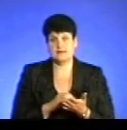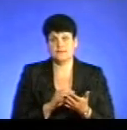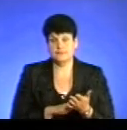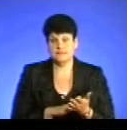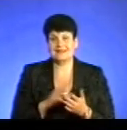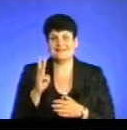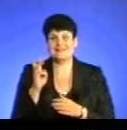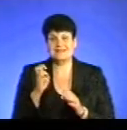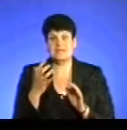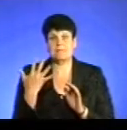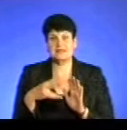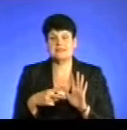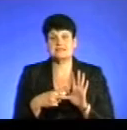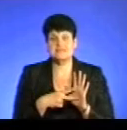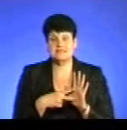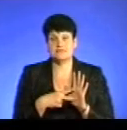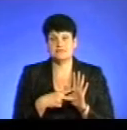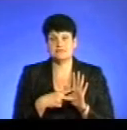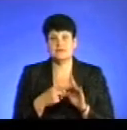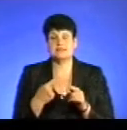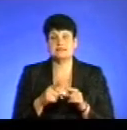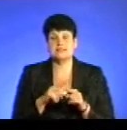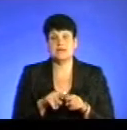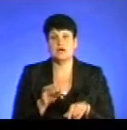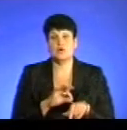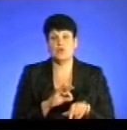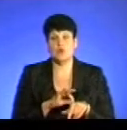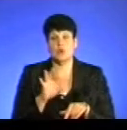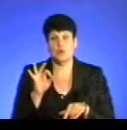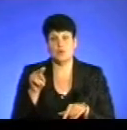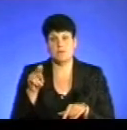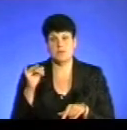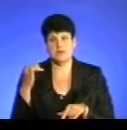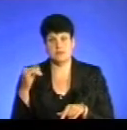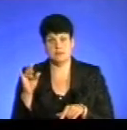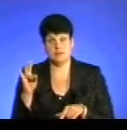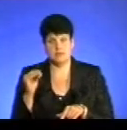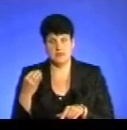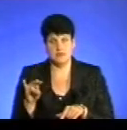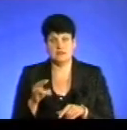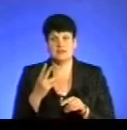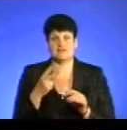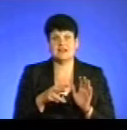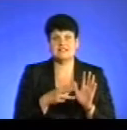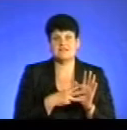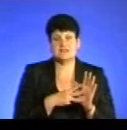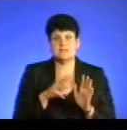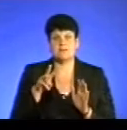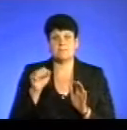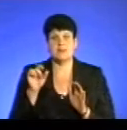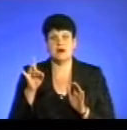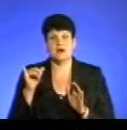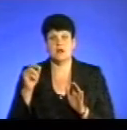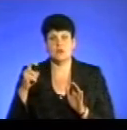357 – це хворі з опійною наркоманією, 28 – маріхуани і 6 – змішана